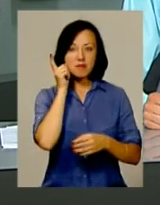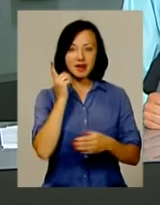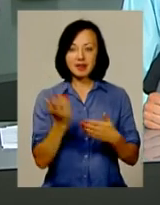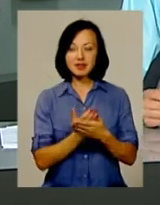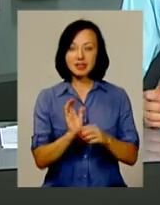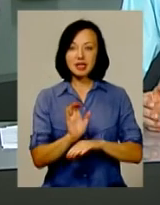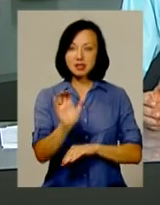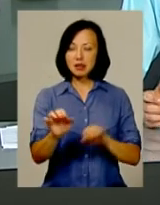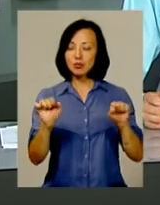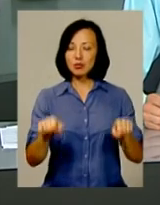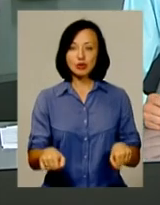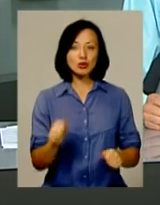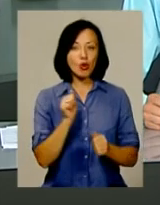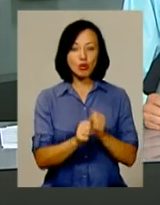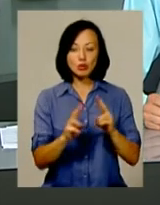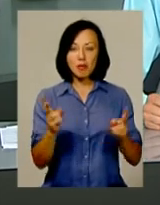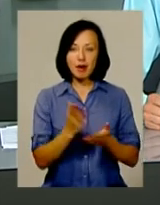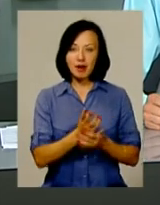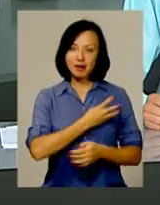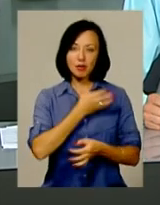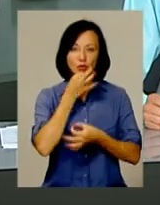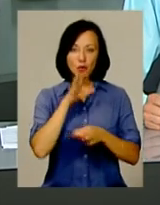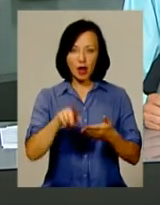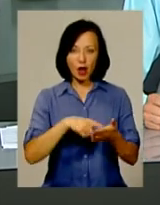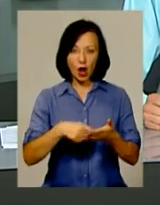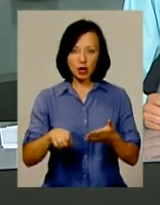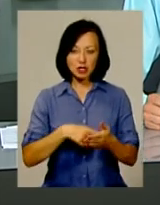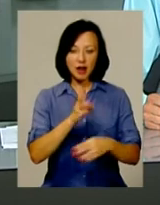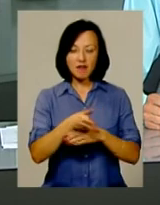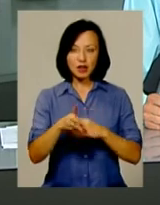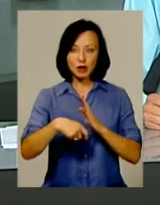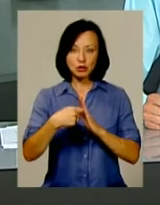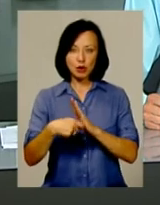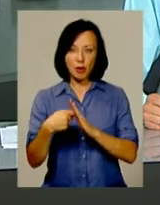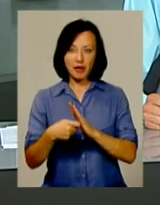свою роботу може кожен, хто має натхнення та будь-який гаджет для відеозйомки.